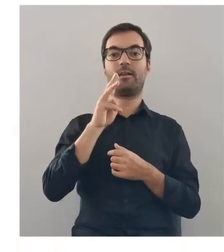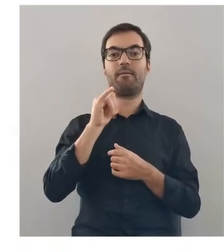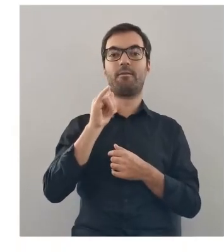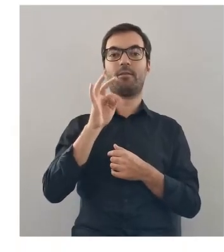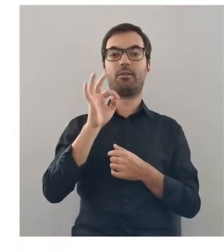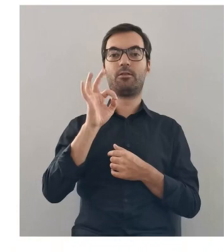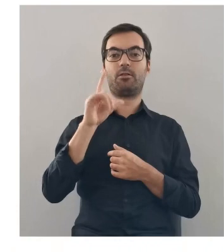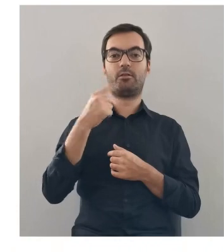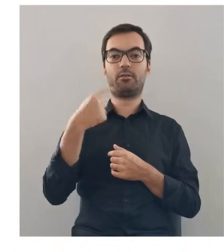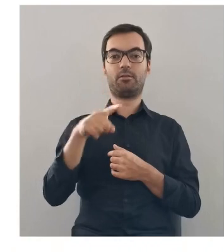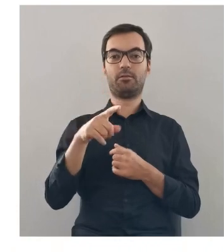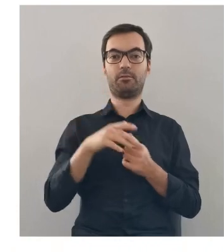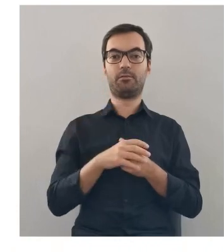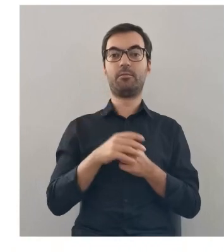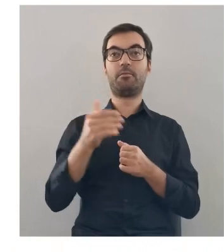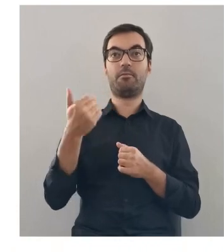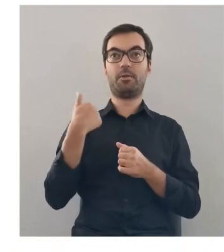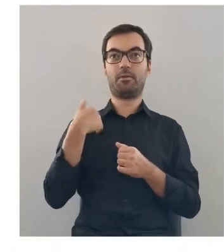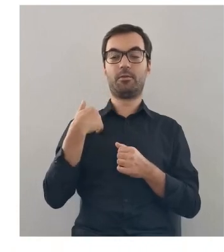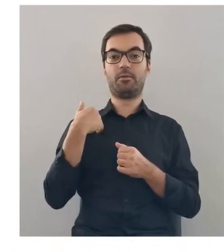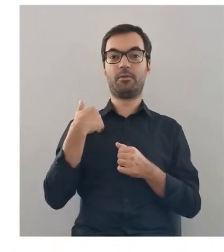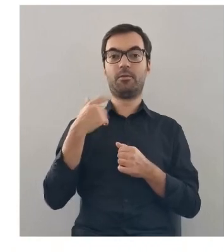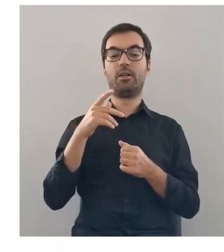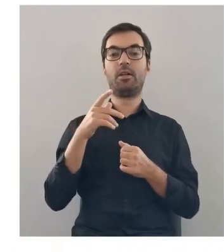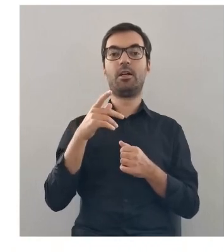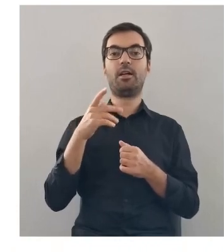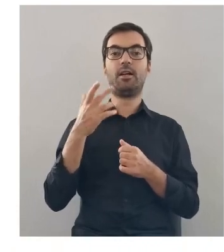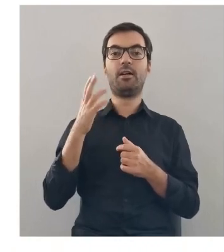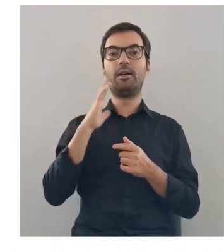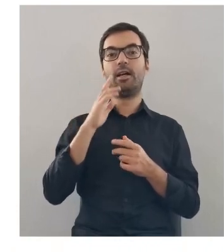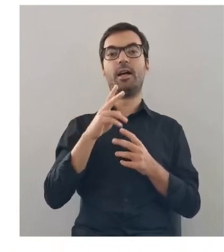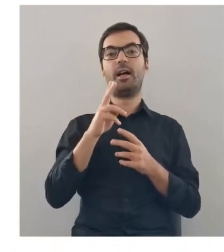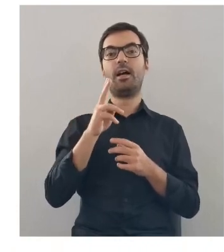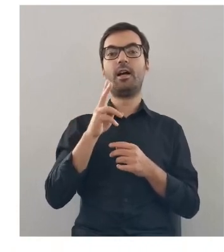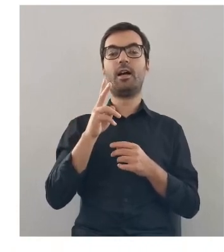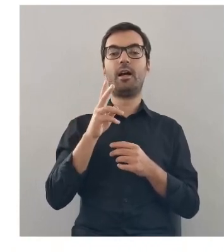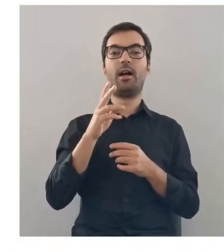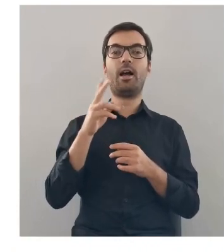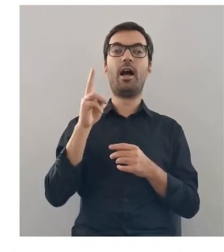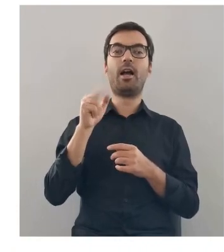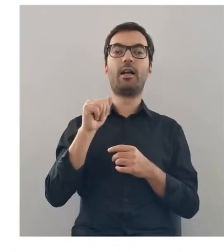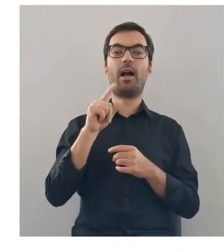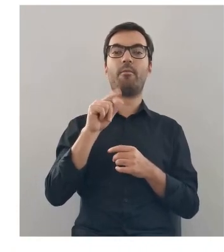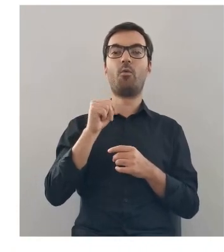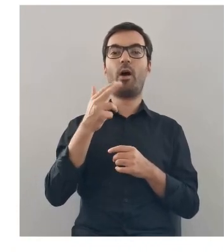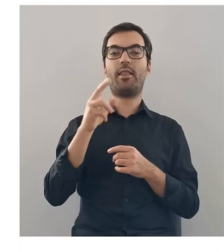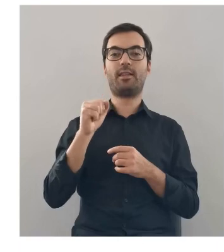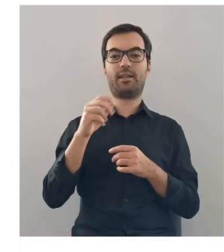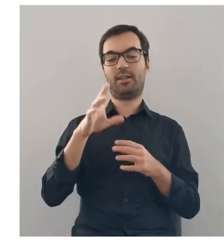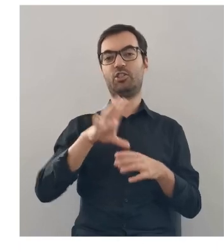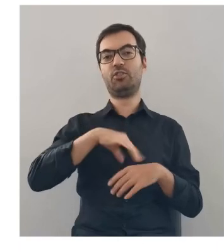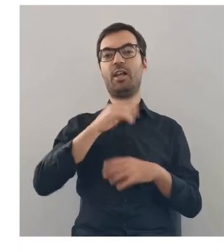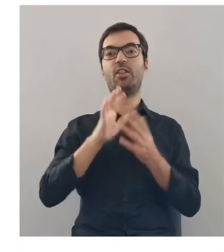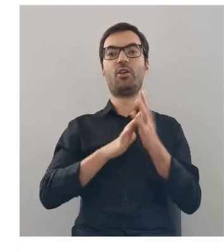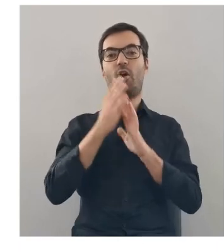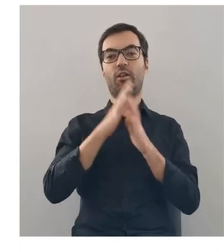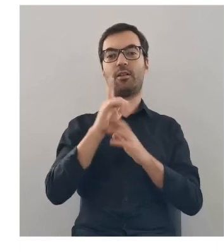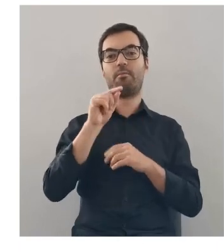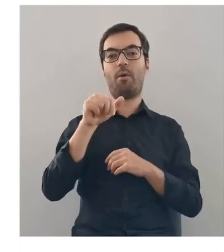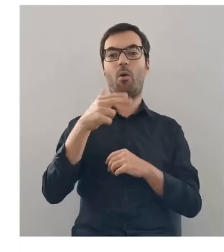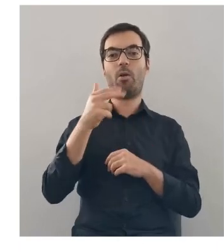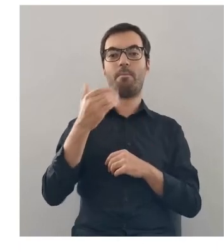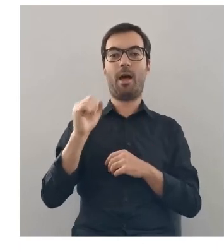Matka Witolda była kapłanką bogini świętego ognia Paul Rimy,